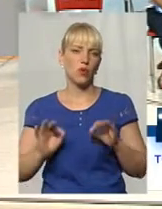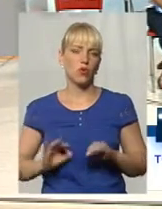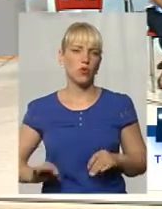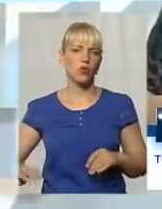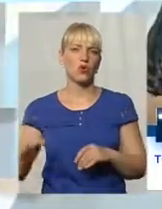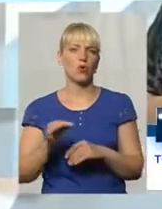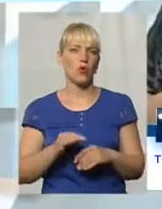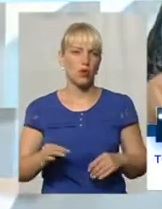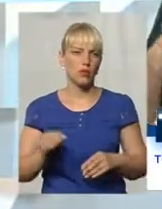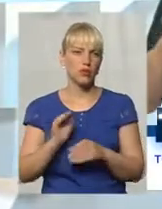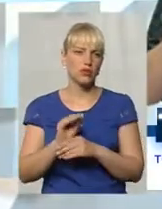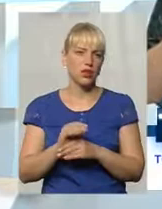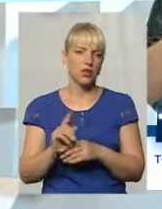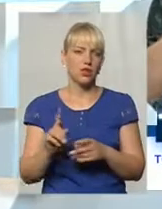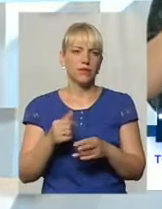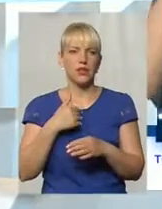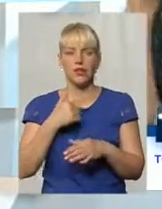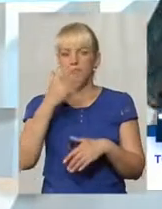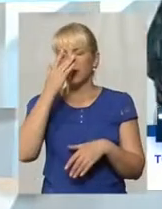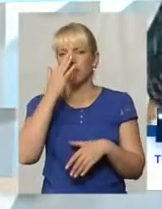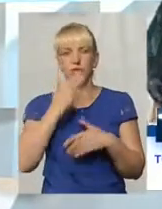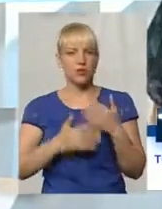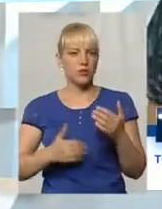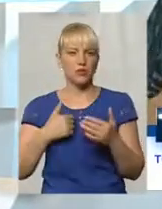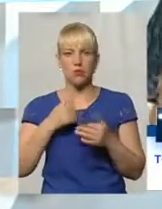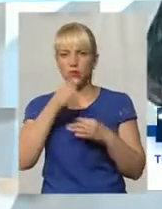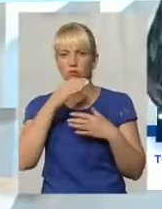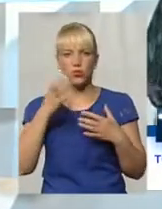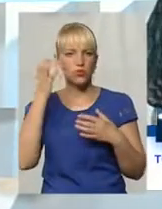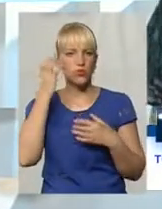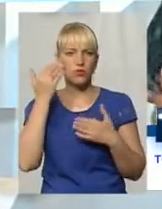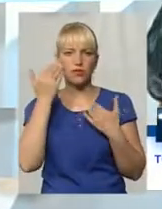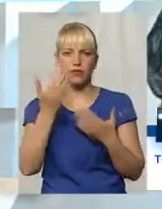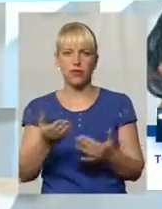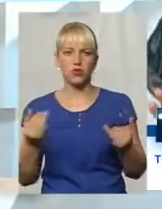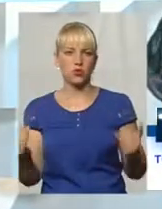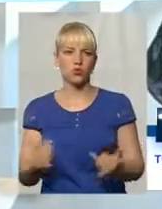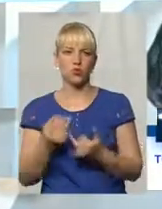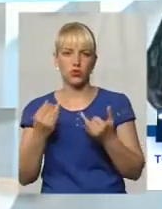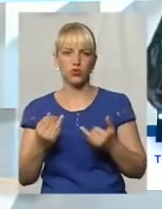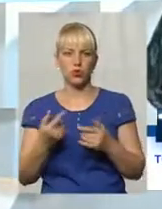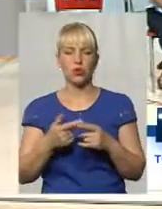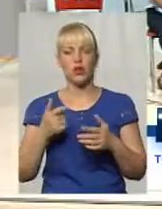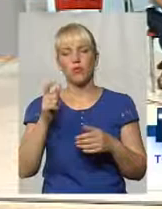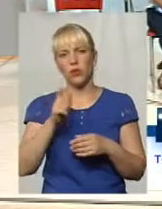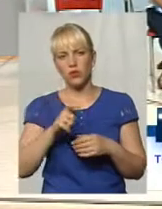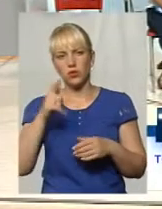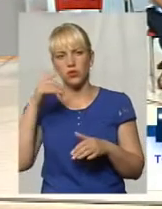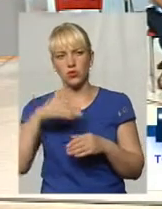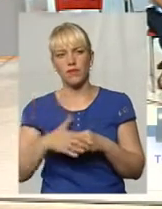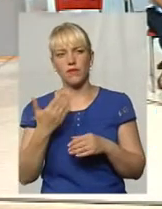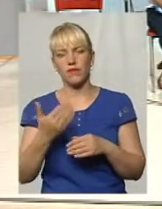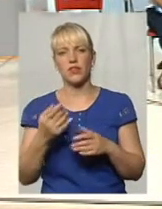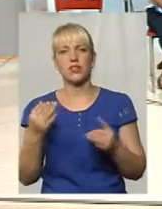Ви не можемо, на жаль, слухати всю вашу історію. Я думаю, що Востям більш-менш зрозуміла ситуація.